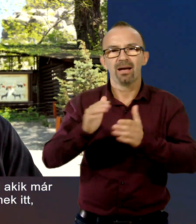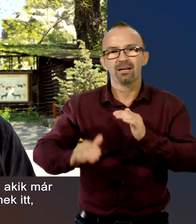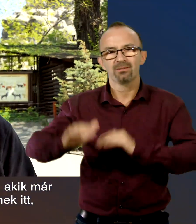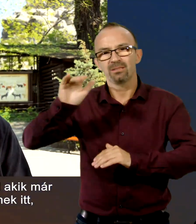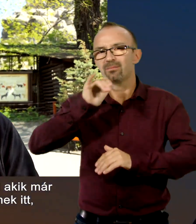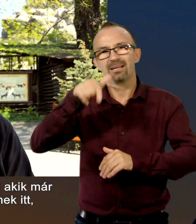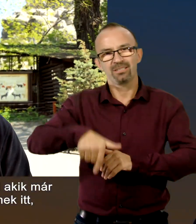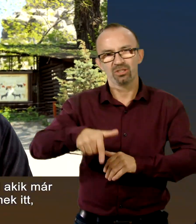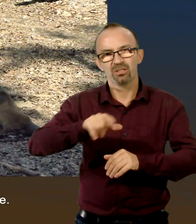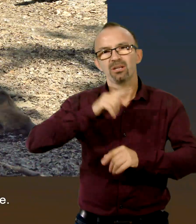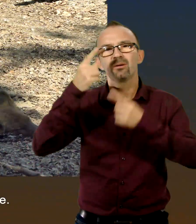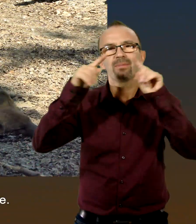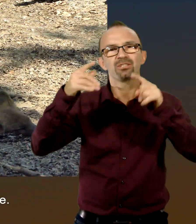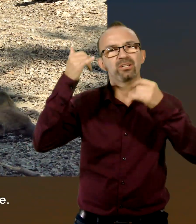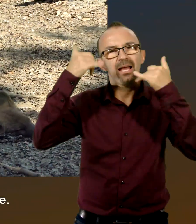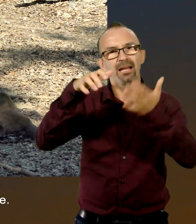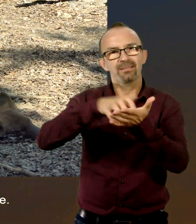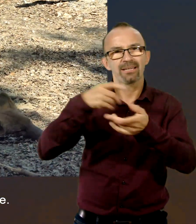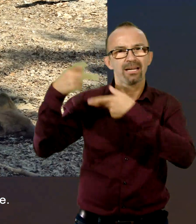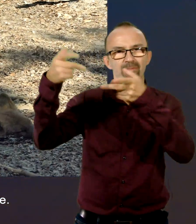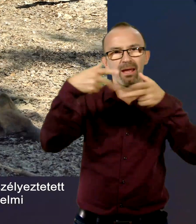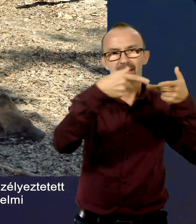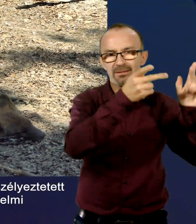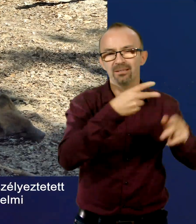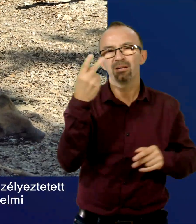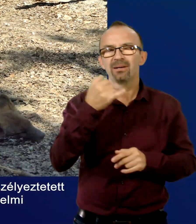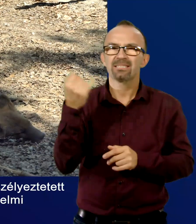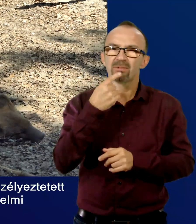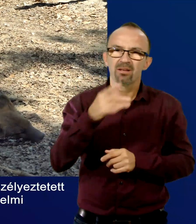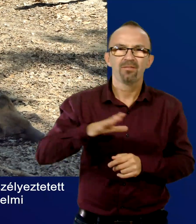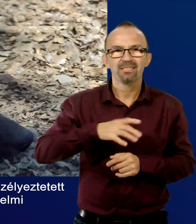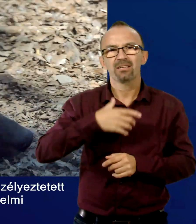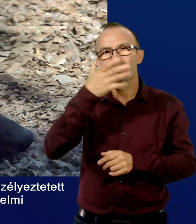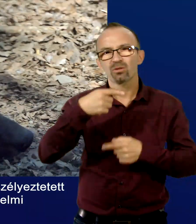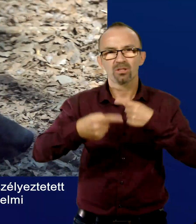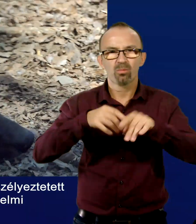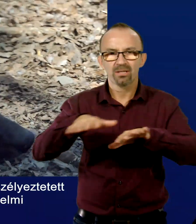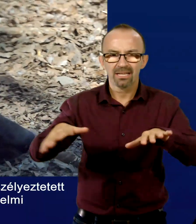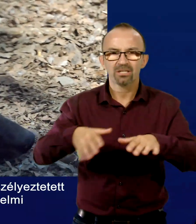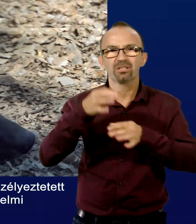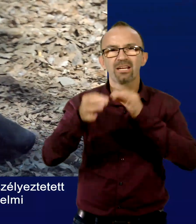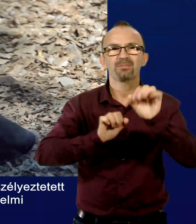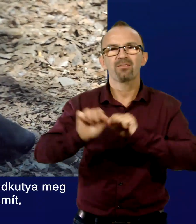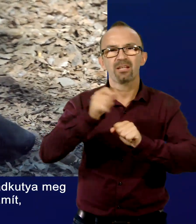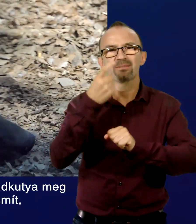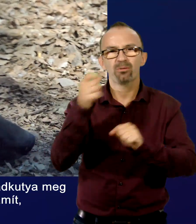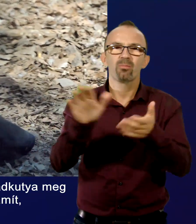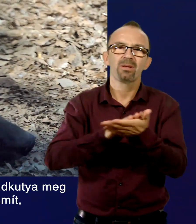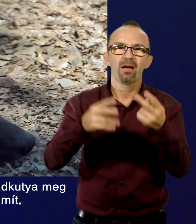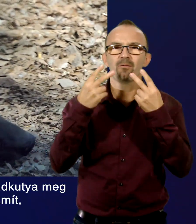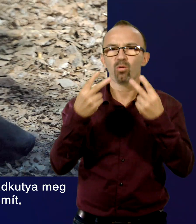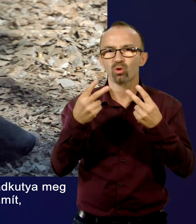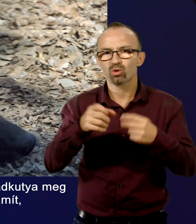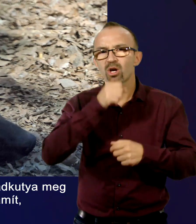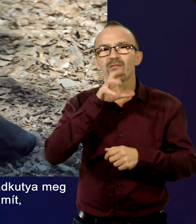földcseperedtek, azok már nincsenek, itt elkerültek másik állatkertekbe. Persze, mi mindig mondjuk, hogy a veszélyesztelt fajok szaporítása természetvédelmi szempontból milyen